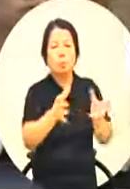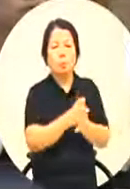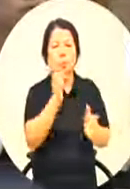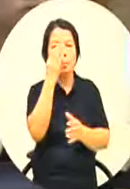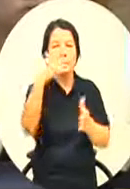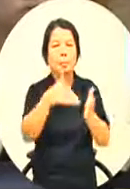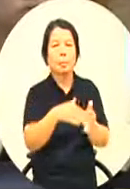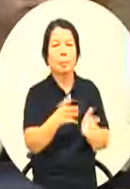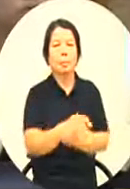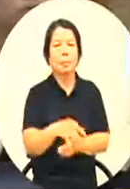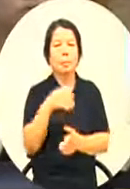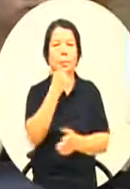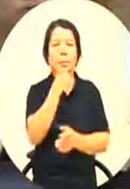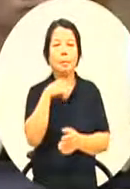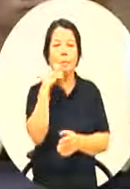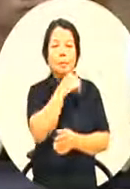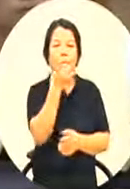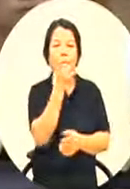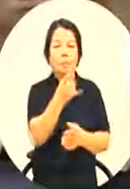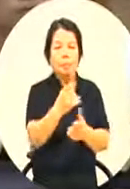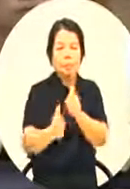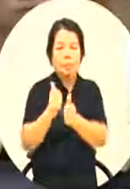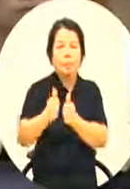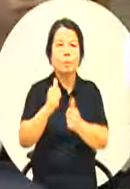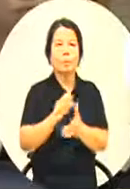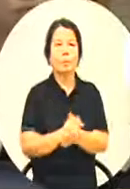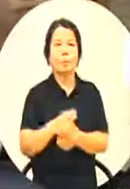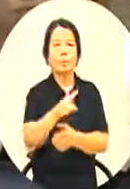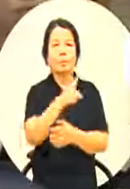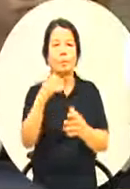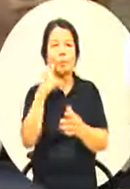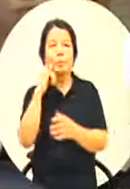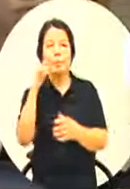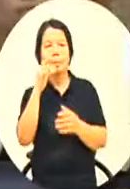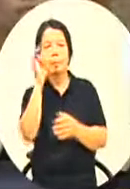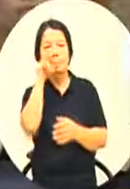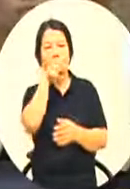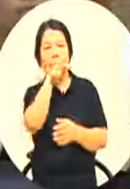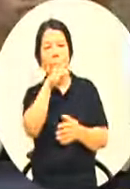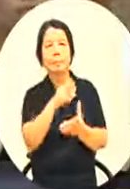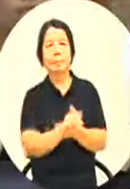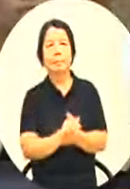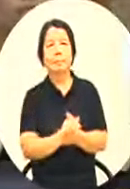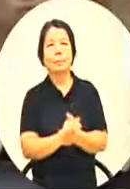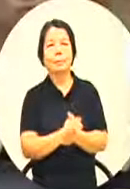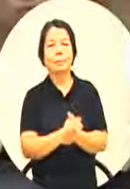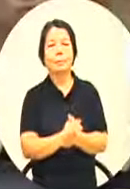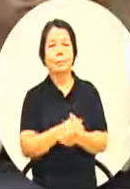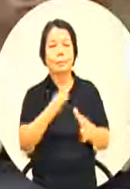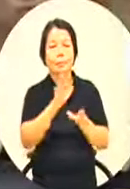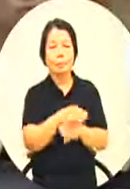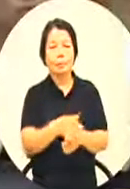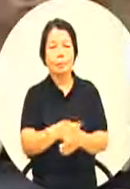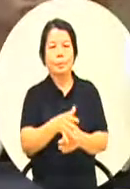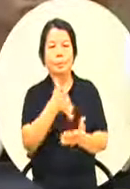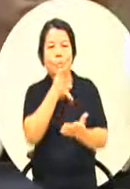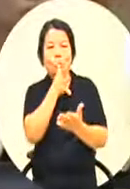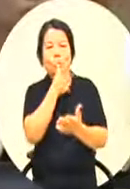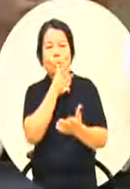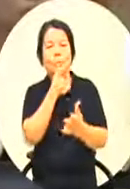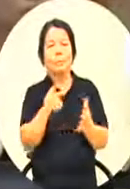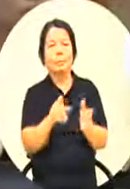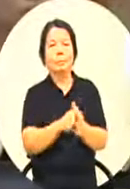一个闽南语的竞赛当我们各位家长看到小朋友开始演讲的时候呢